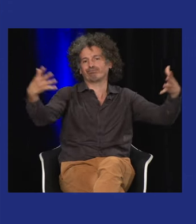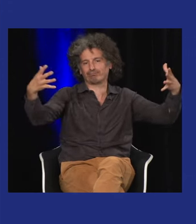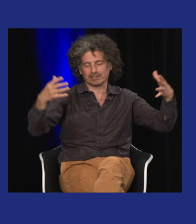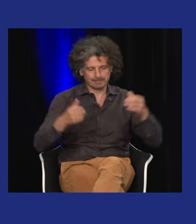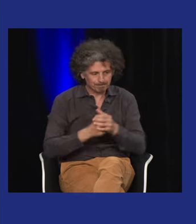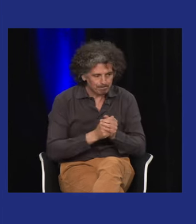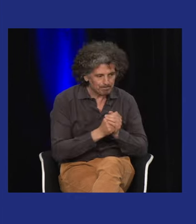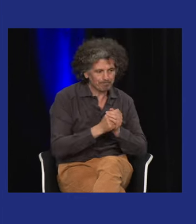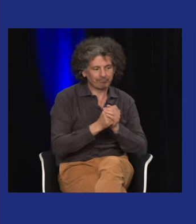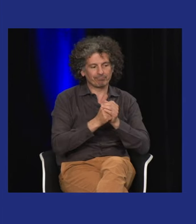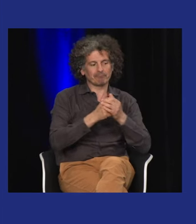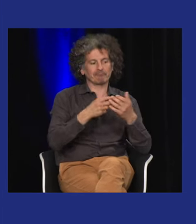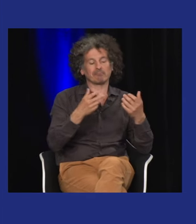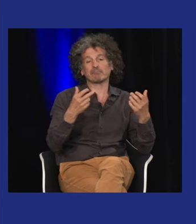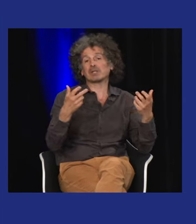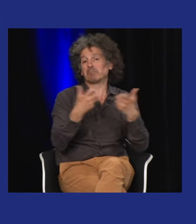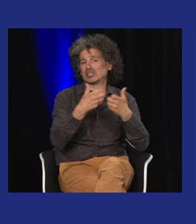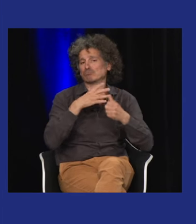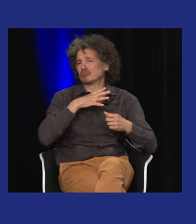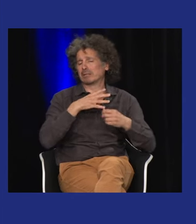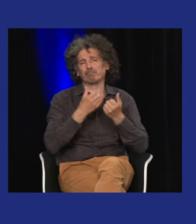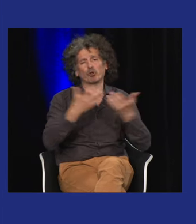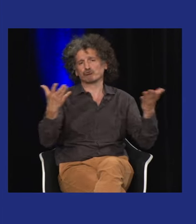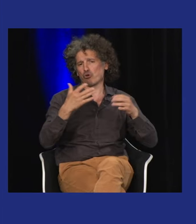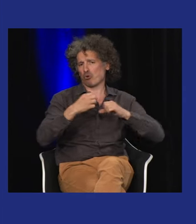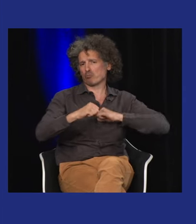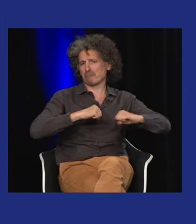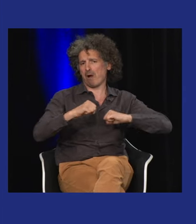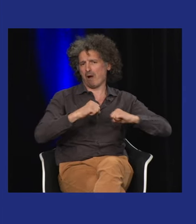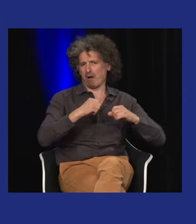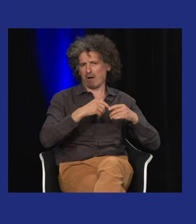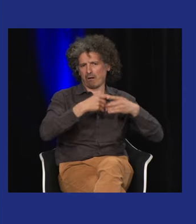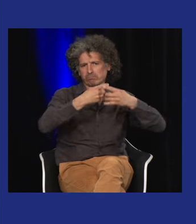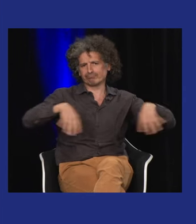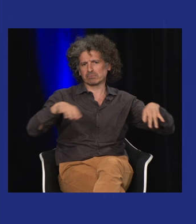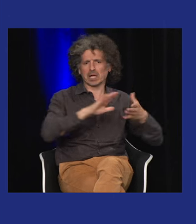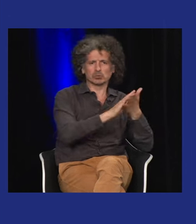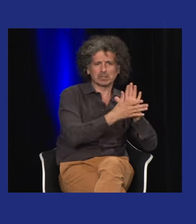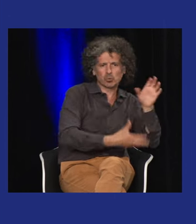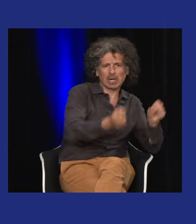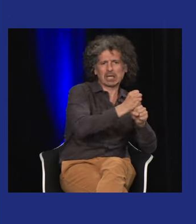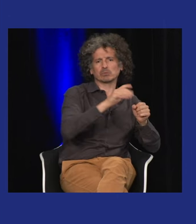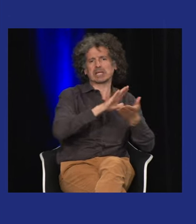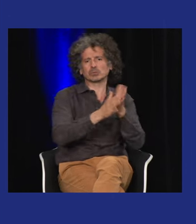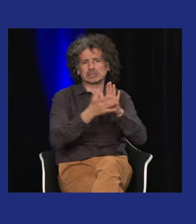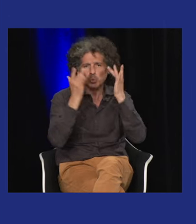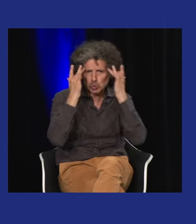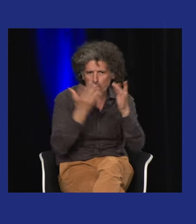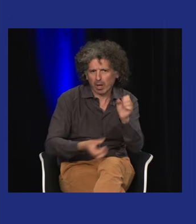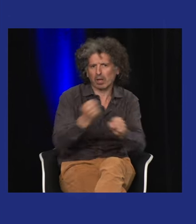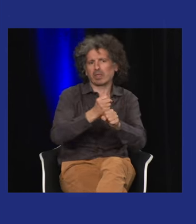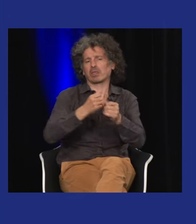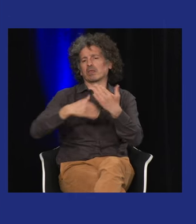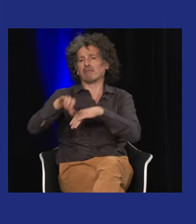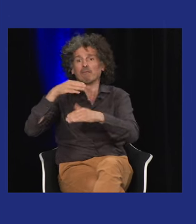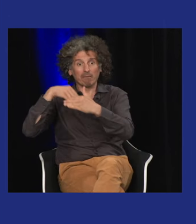et vraiment on a développé il y quelque chose qui s'est vraiment développé à partir de ce moment là donc il y a plusieurs mouvements il y des